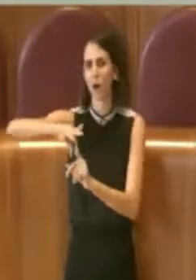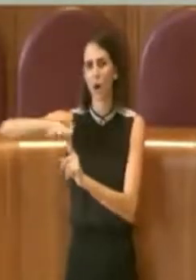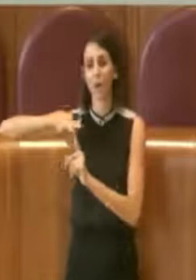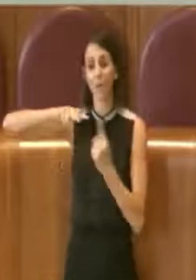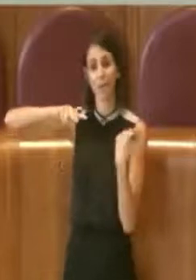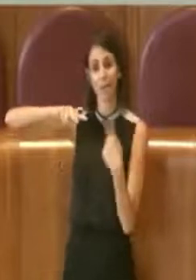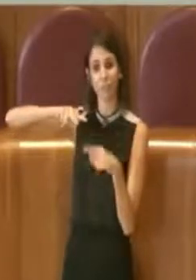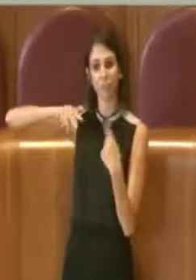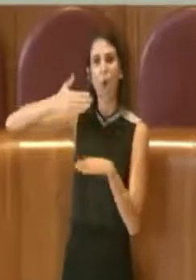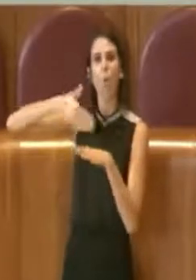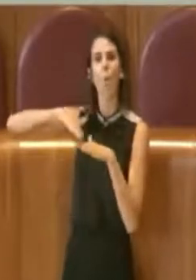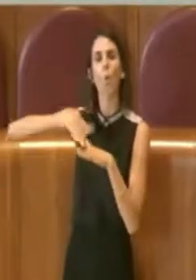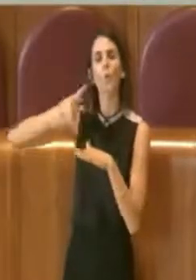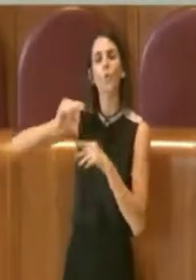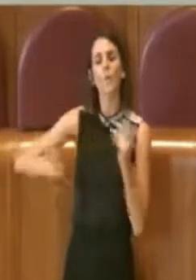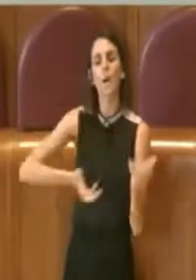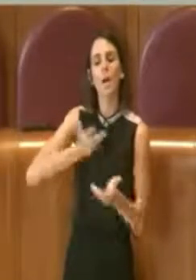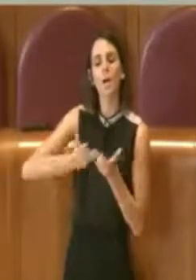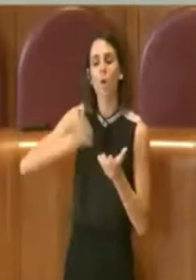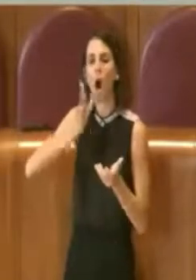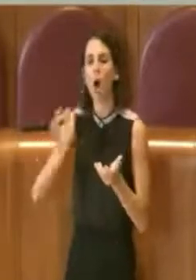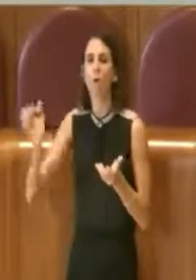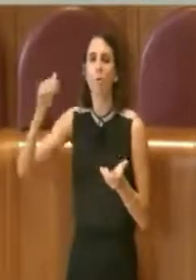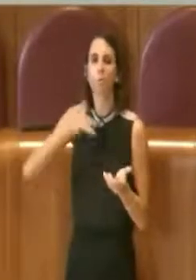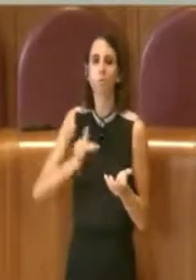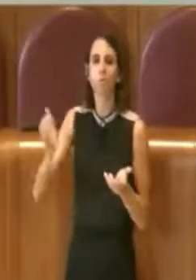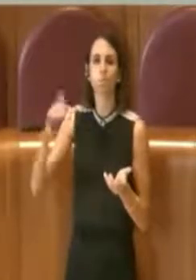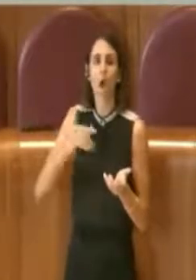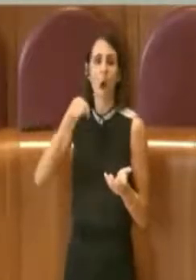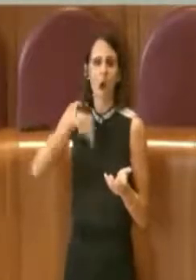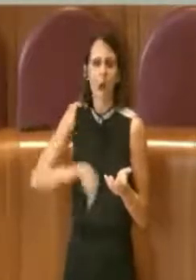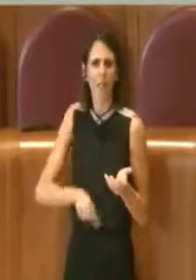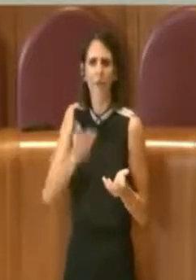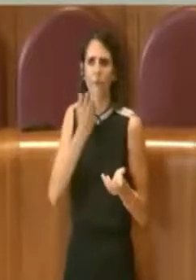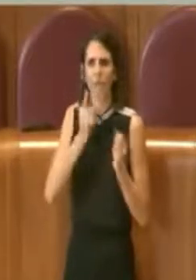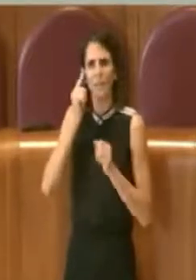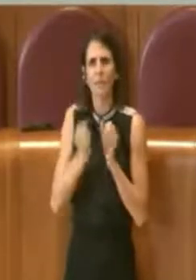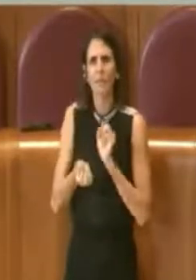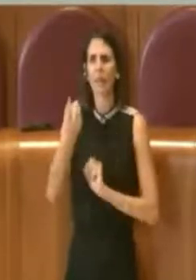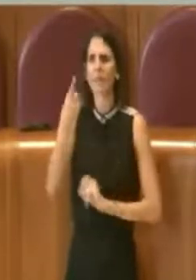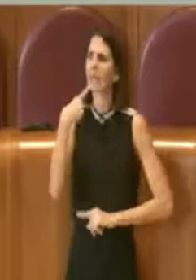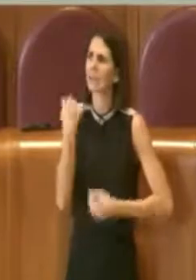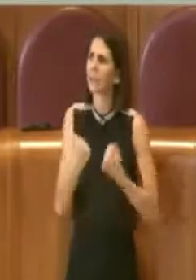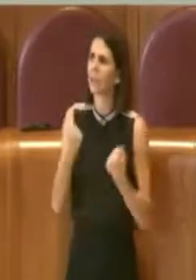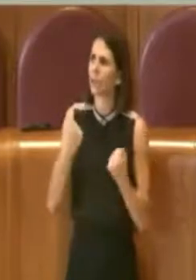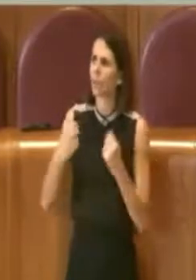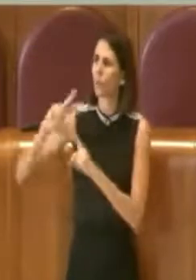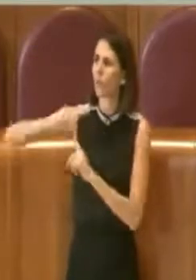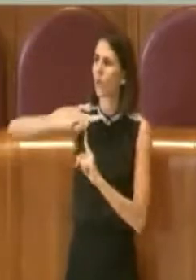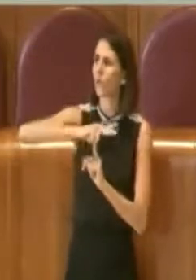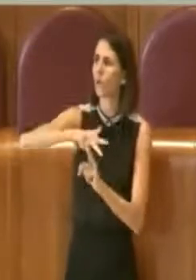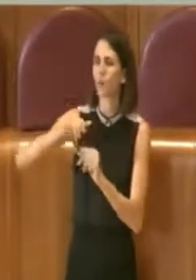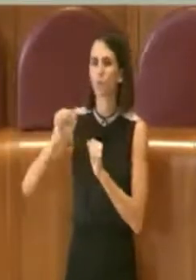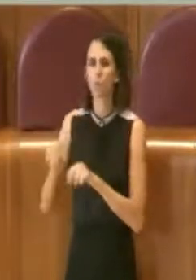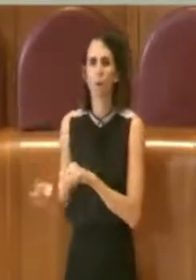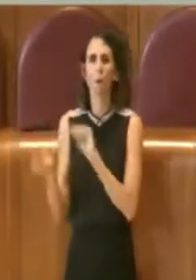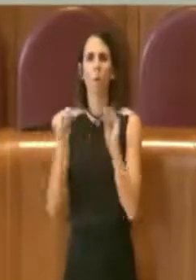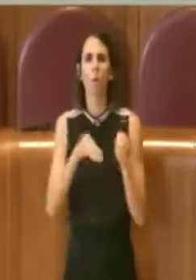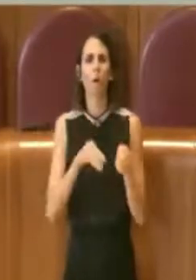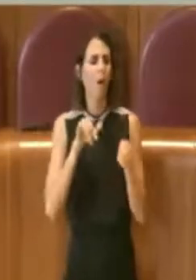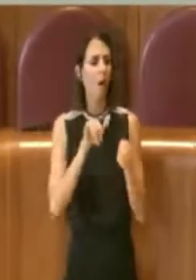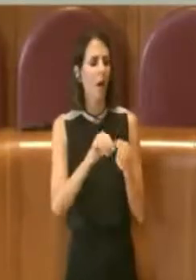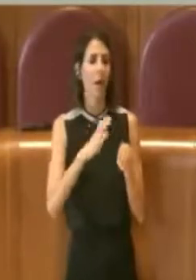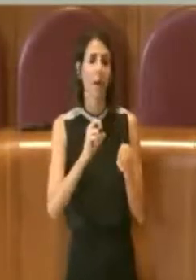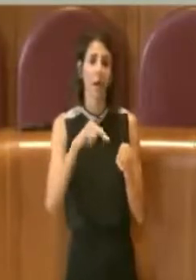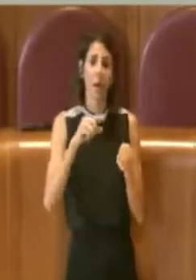per spegnere gli incendi ma non ci inventiamo che gli piloti degli elicotteri possano andare a pilotare i Canadair